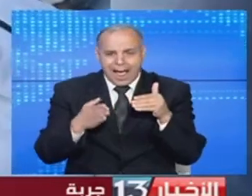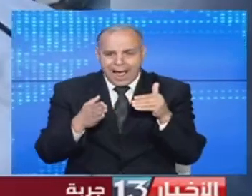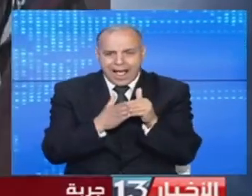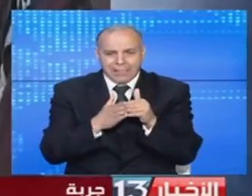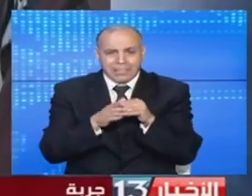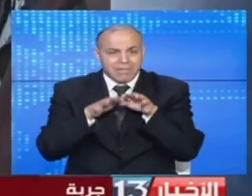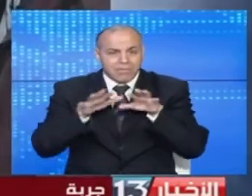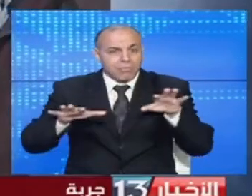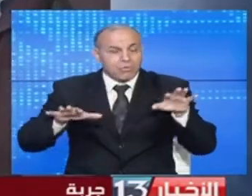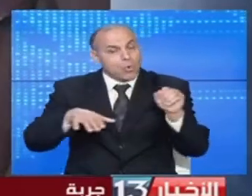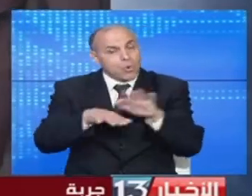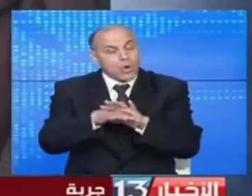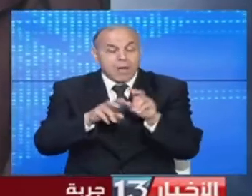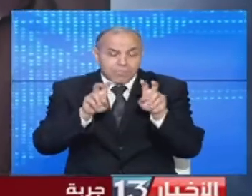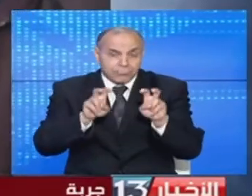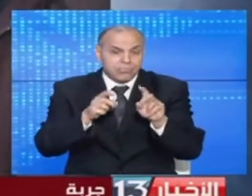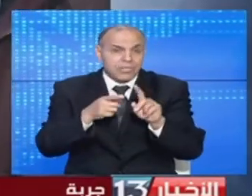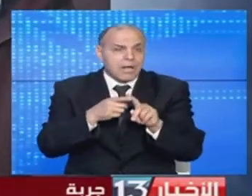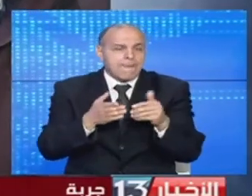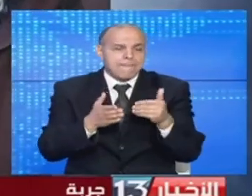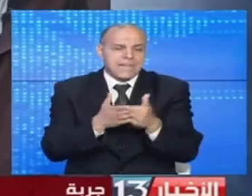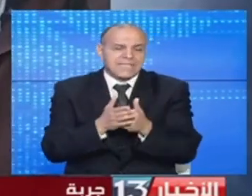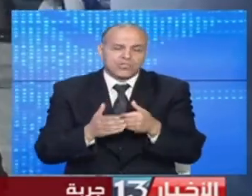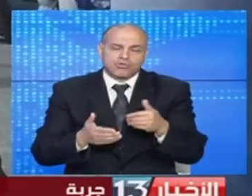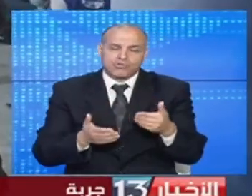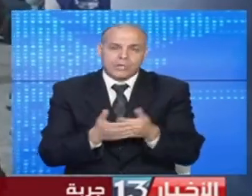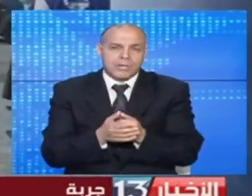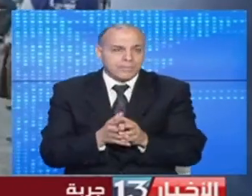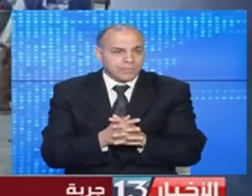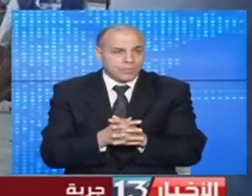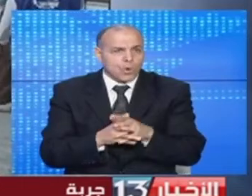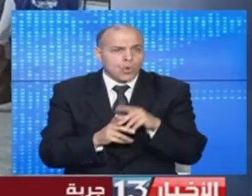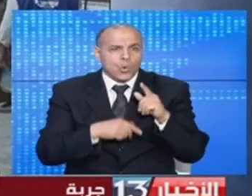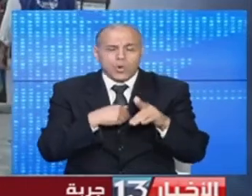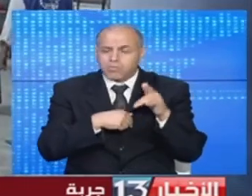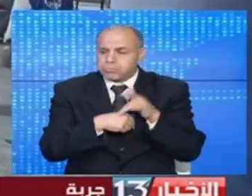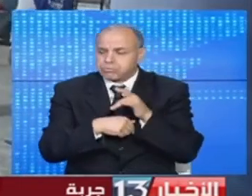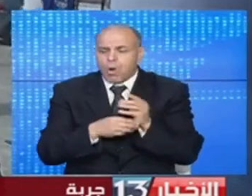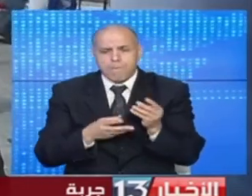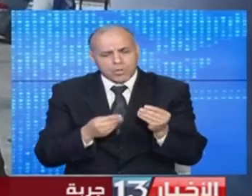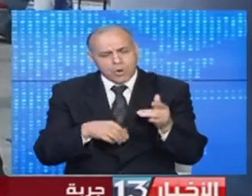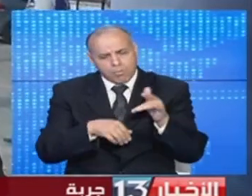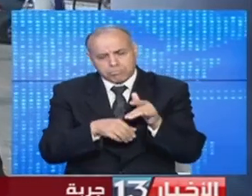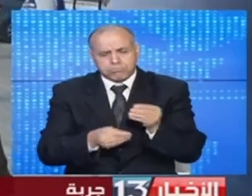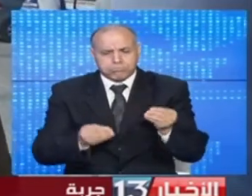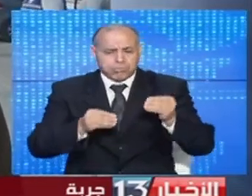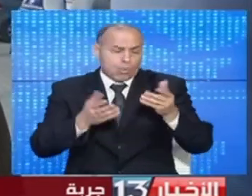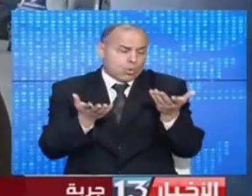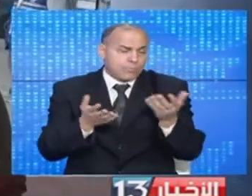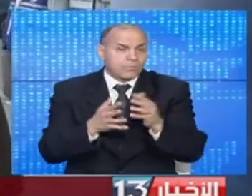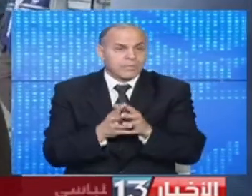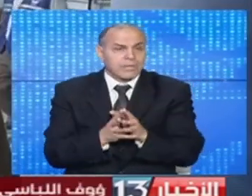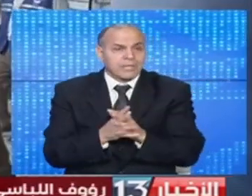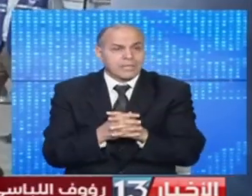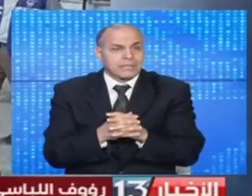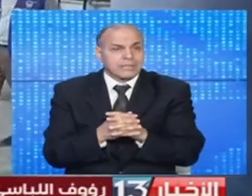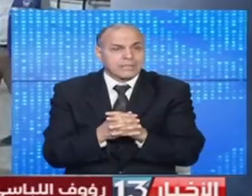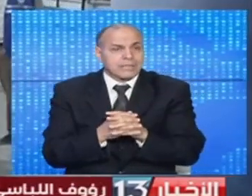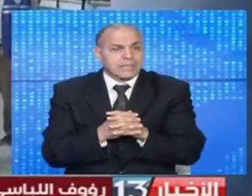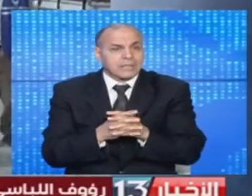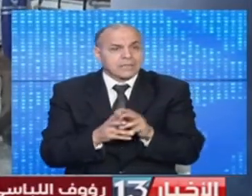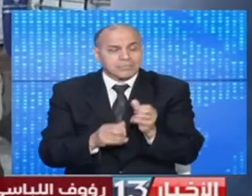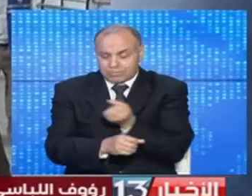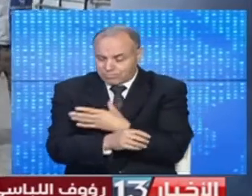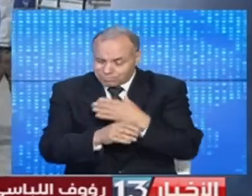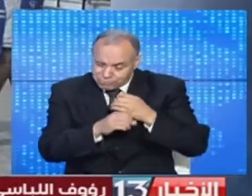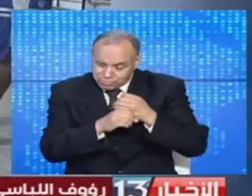انتشار فيروس كورونا في مدينة حمت السوق الحالات كل يوم شمالها تتكاثر شمالها تتزايد التاس اللي